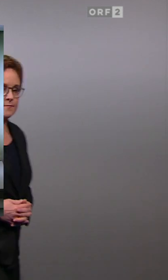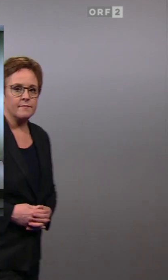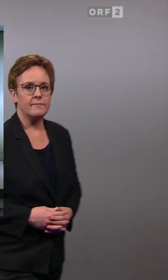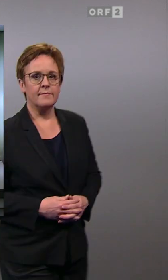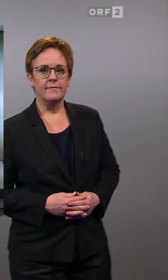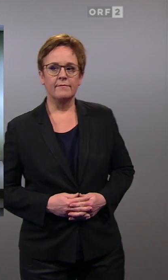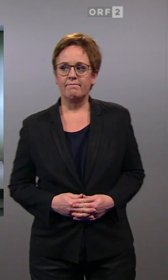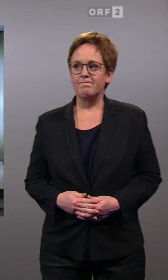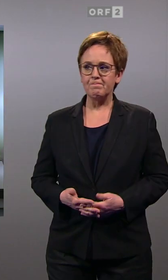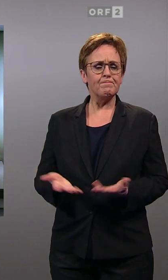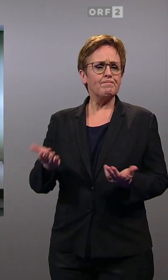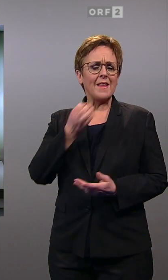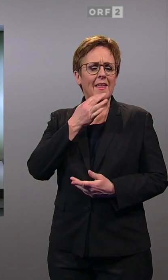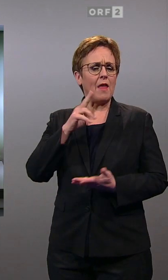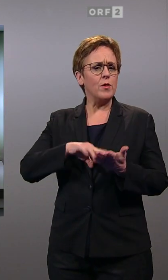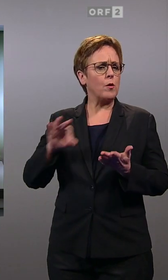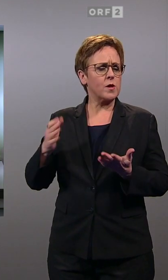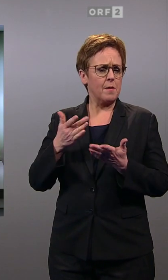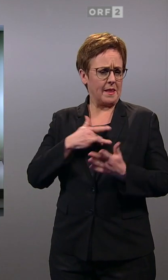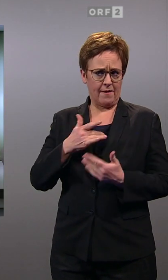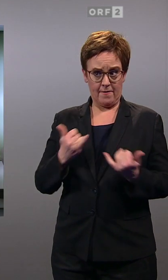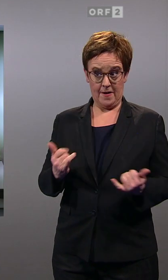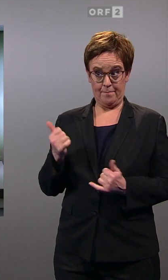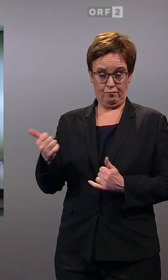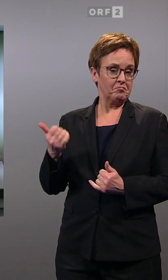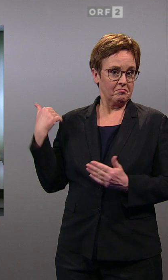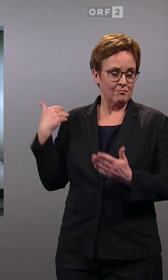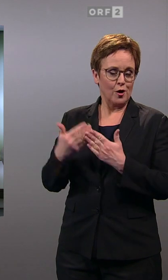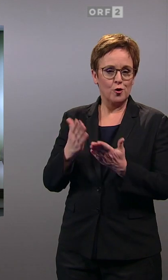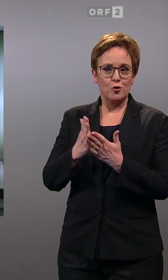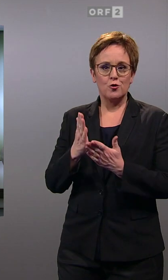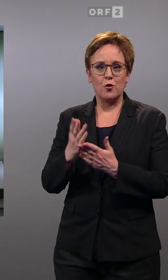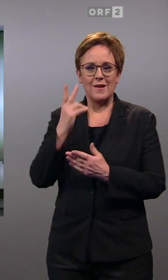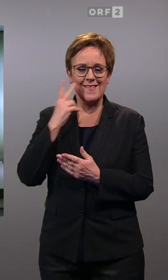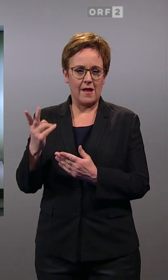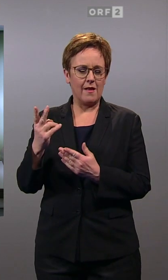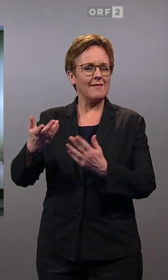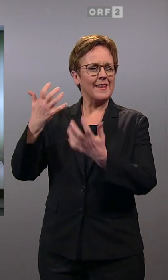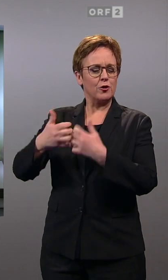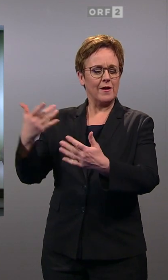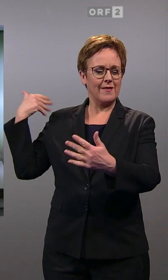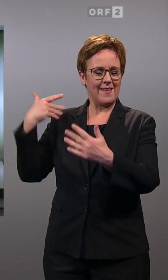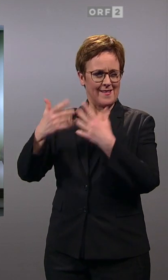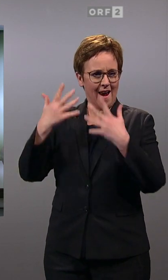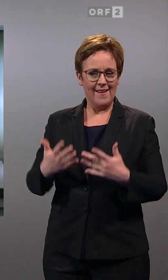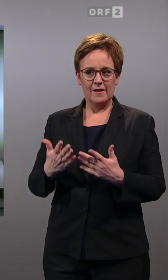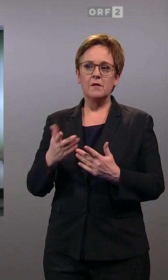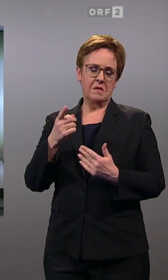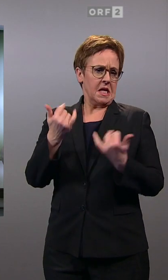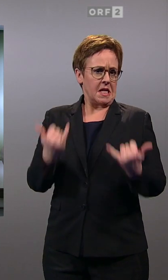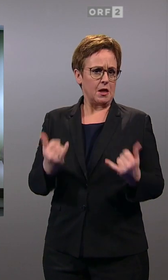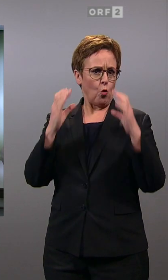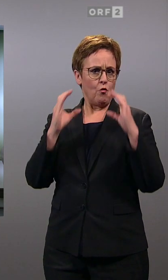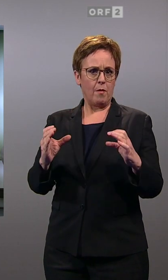Niederösterreich bedeutet. Momentan verfügt die ÖVP, wir haben es zuerst auch gesehen, wie wir uns die historischen Zahlen angeschaut haben, über eine